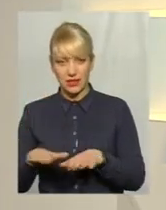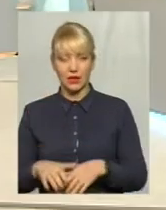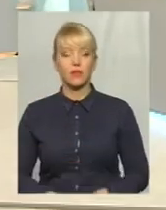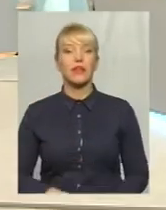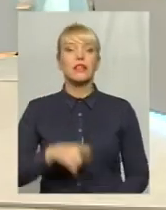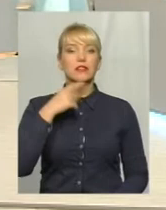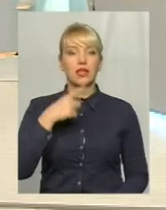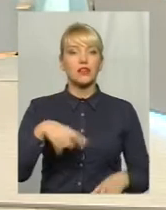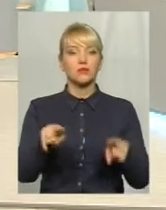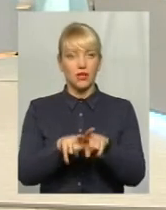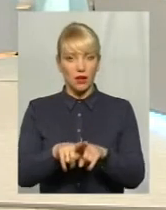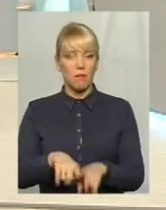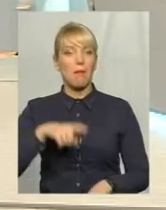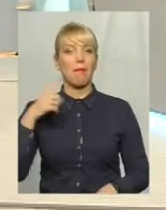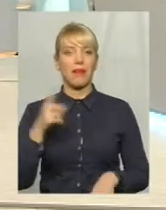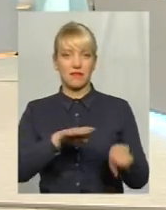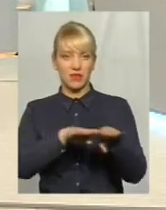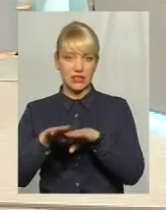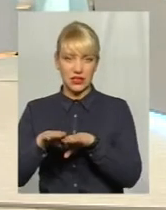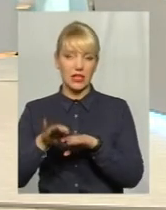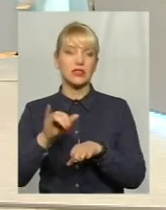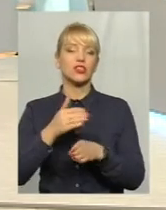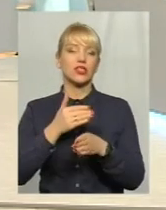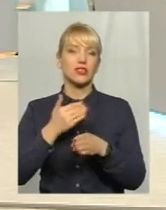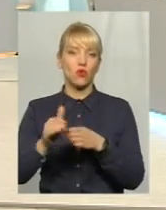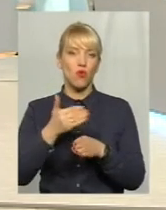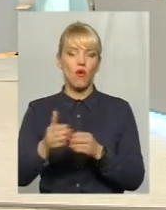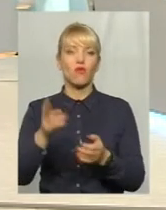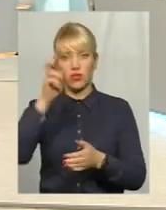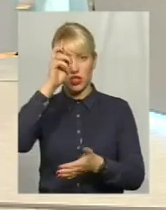І первинна, що держава частково фінансує.